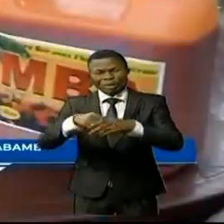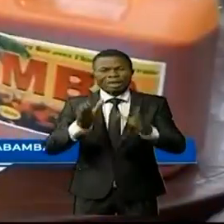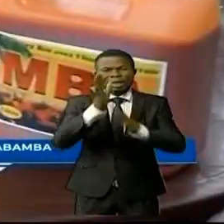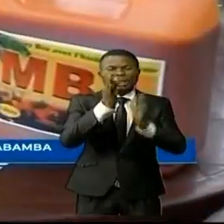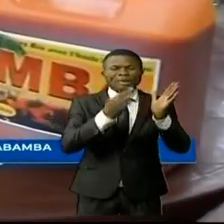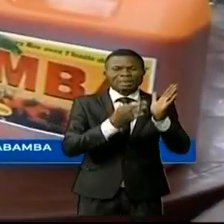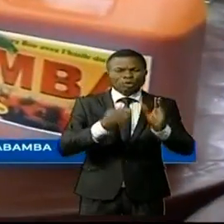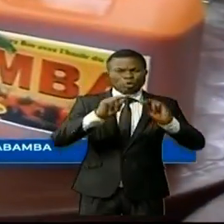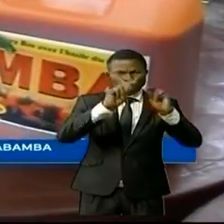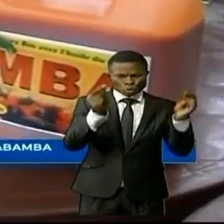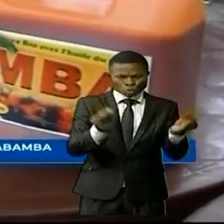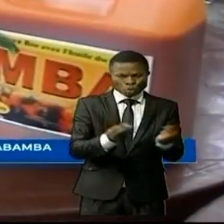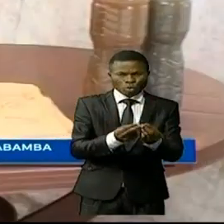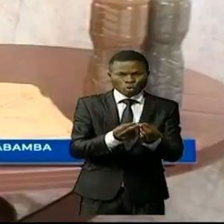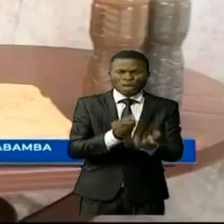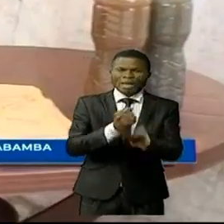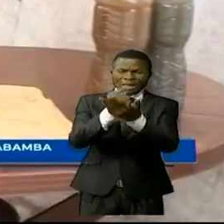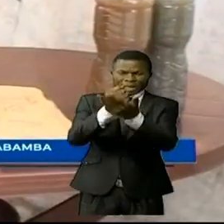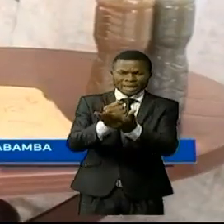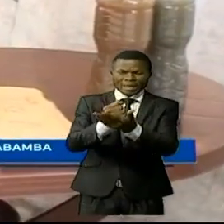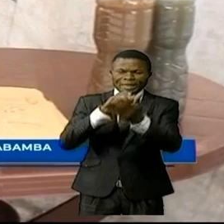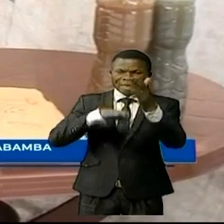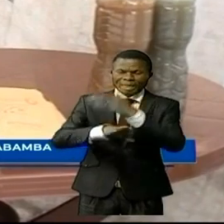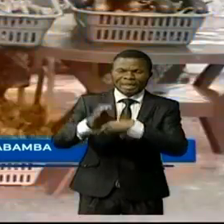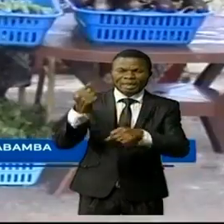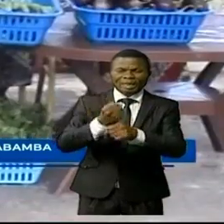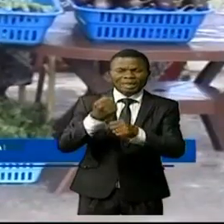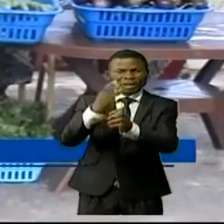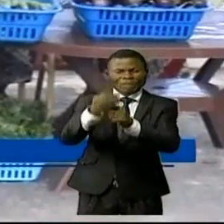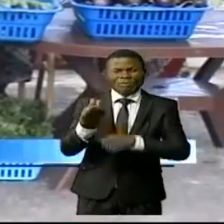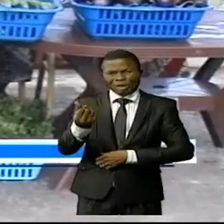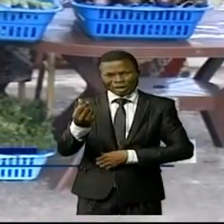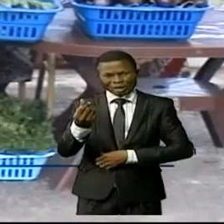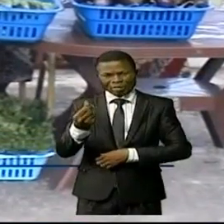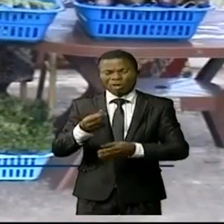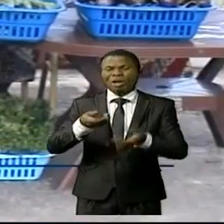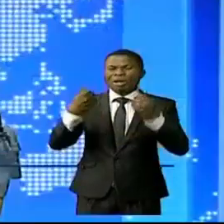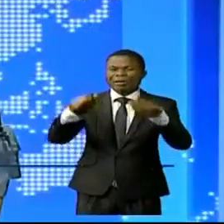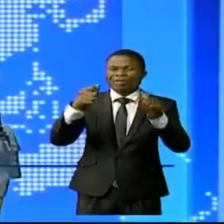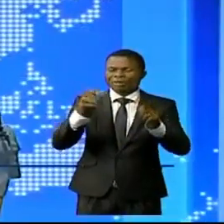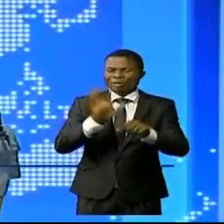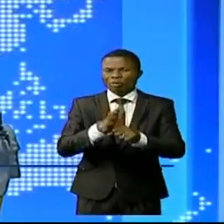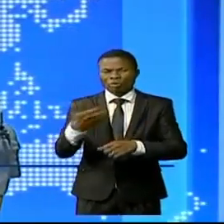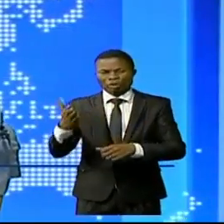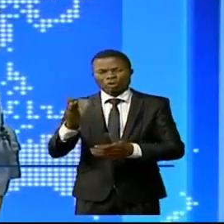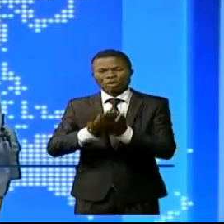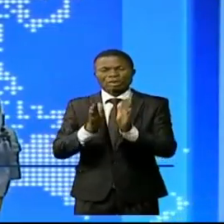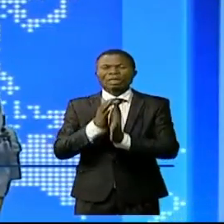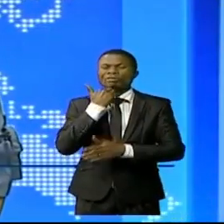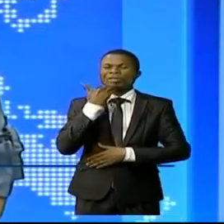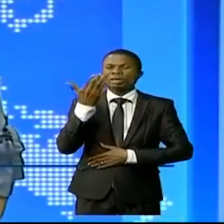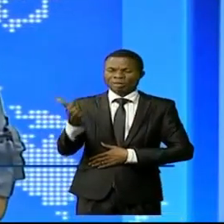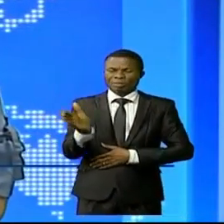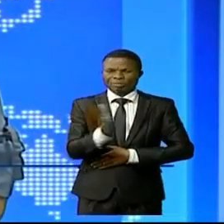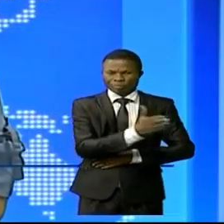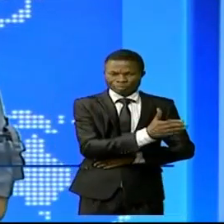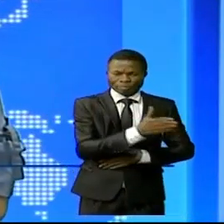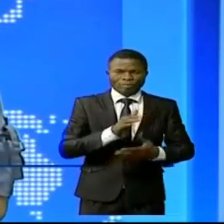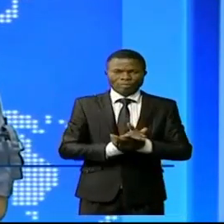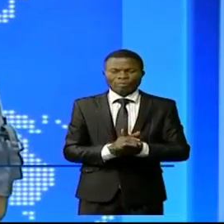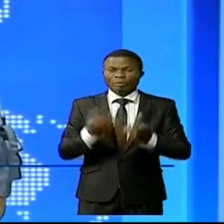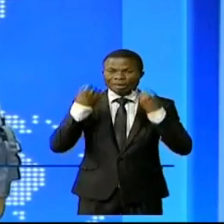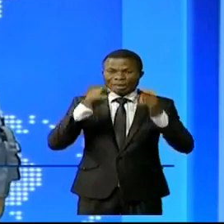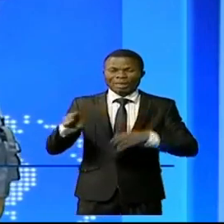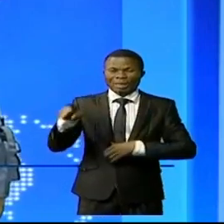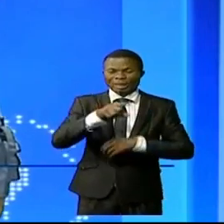coopératives en leur favorisant l'accès aux services financiers et aux marchés rémunérateurs. Comme je vous le disais dans